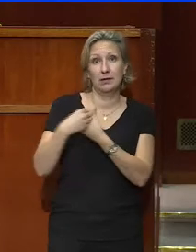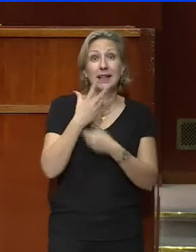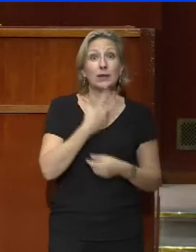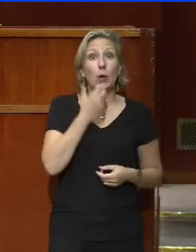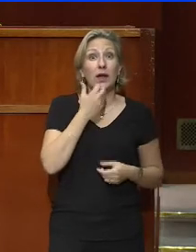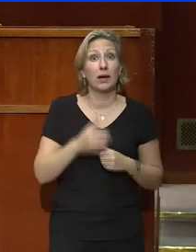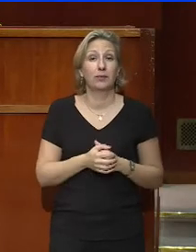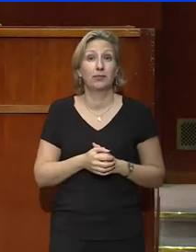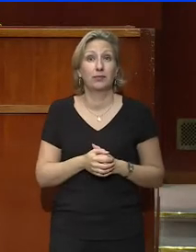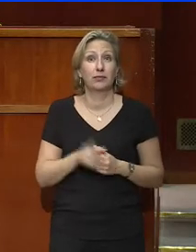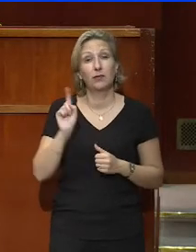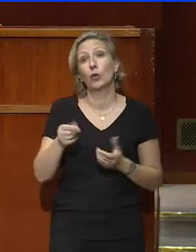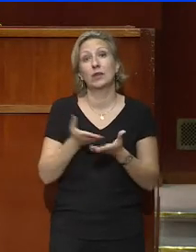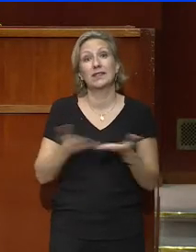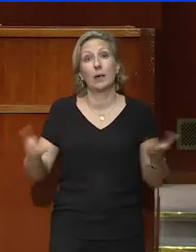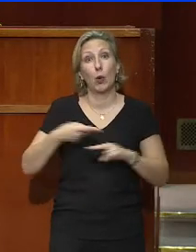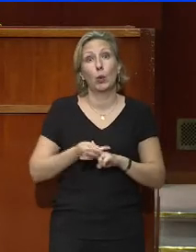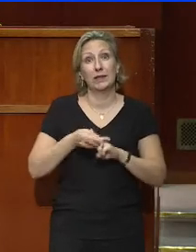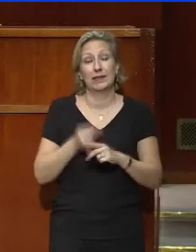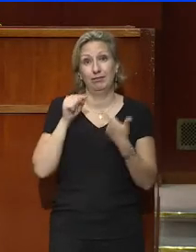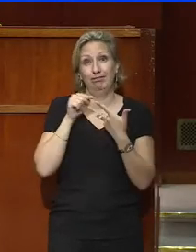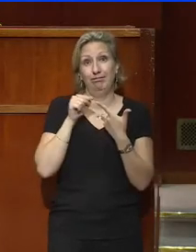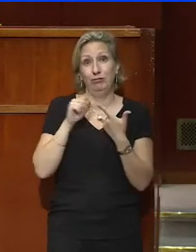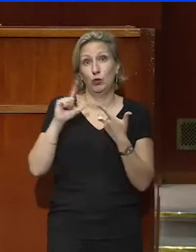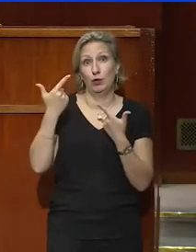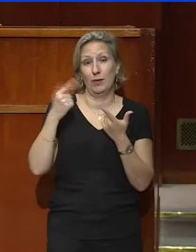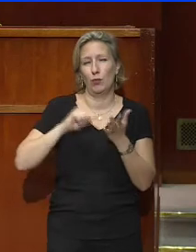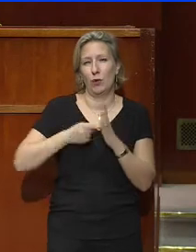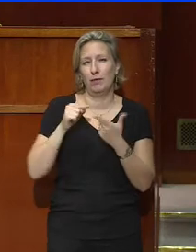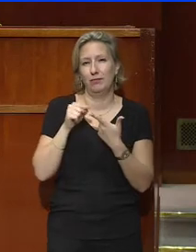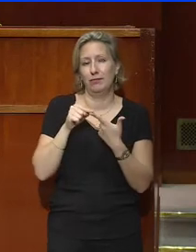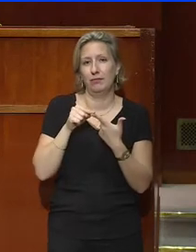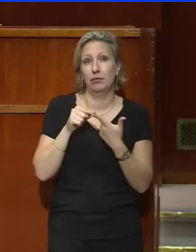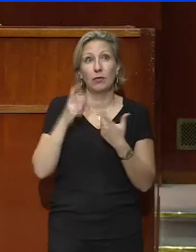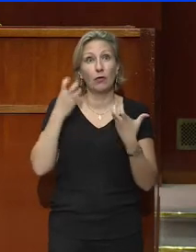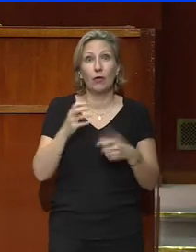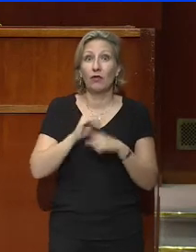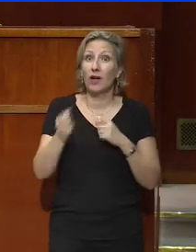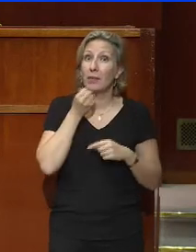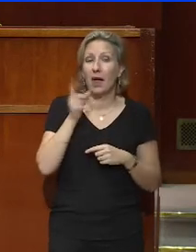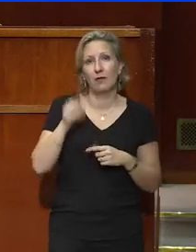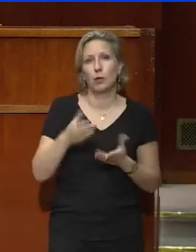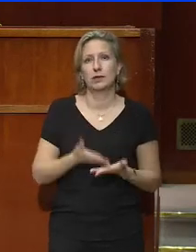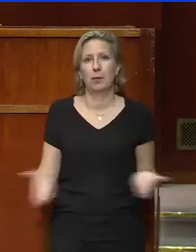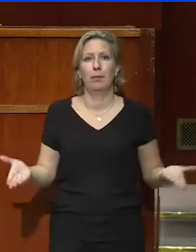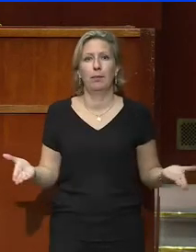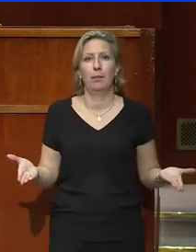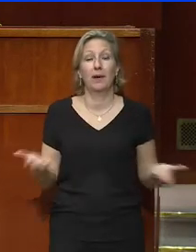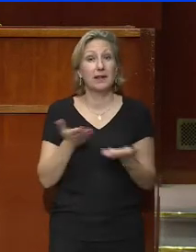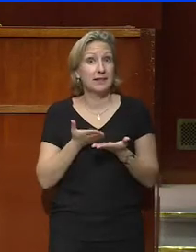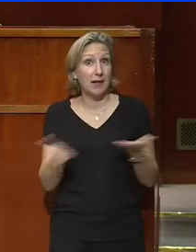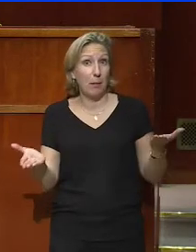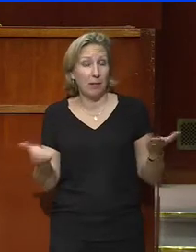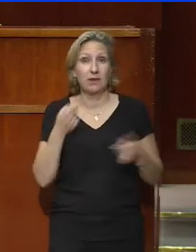La simplicité des outils, c'est le deuxième point. Si on veut faire vite et bien, faut faire simple. Faire simple, c'est